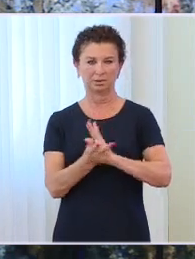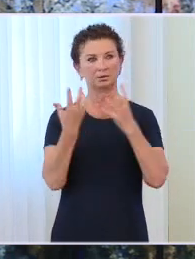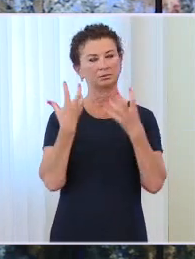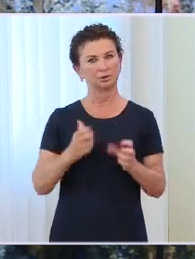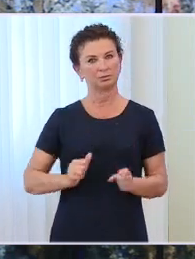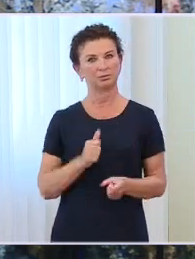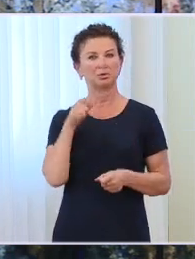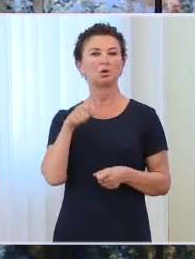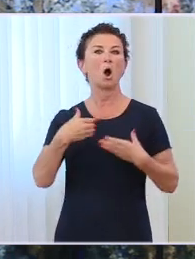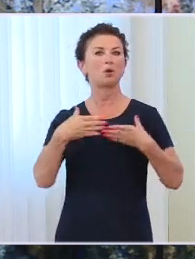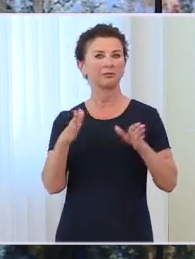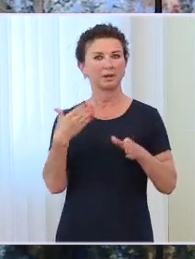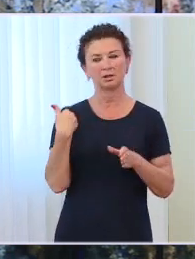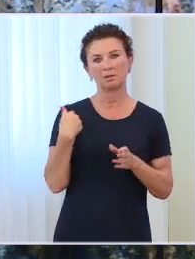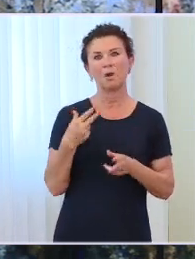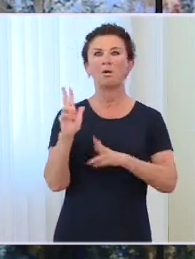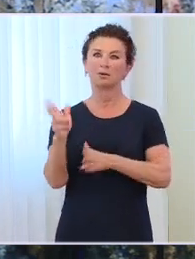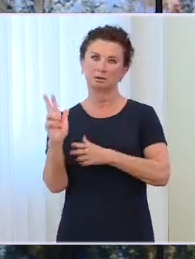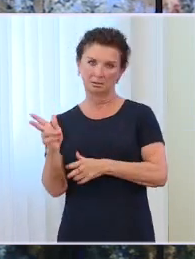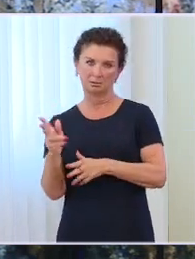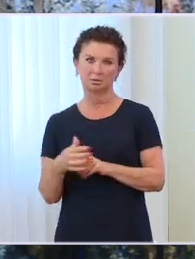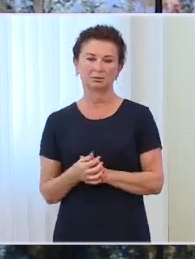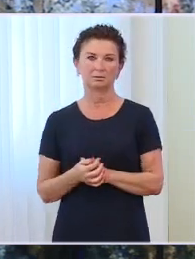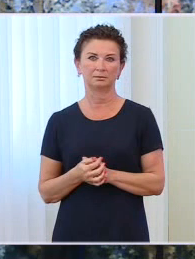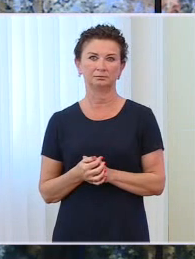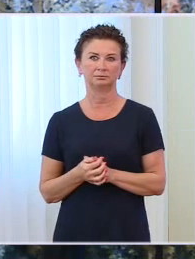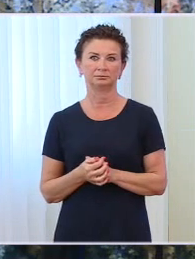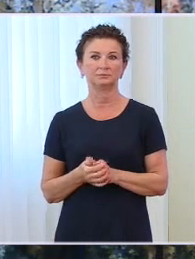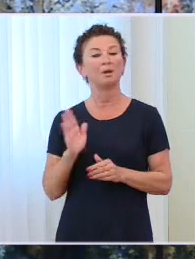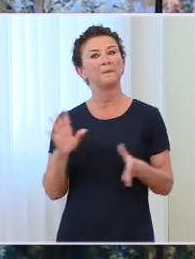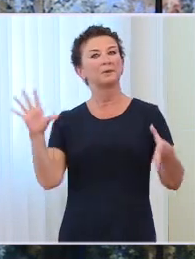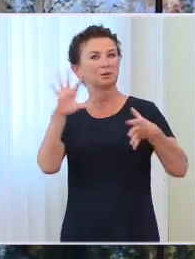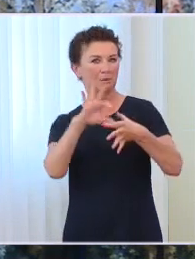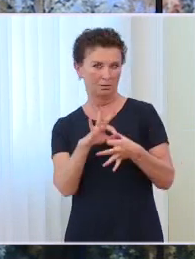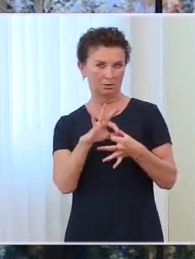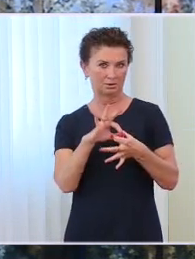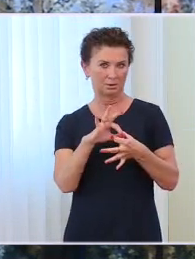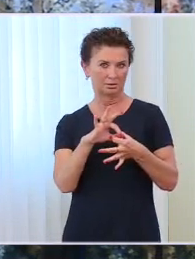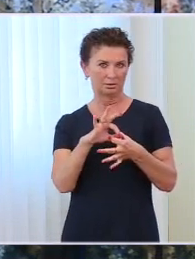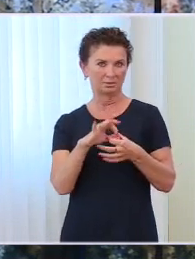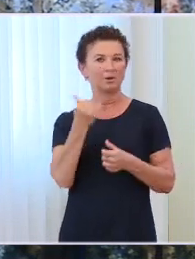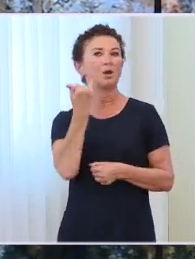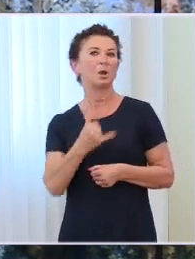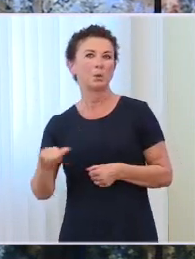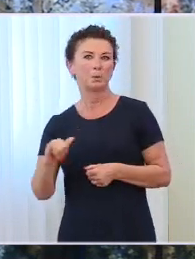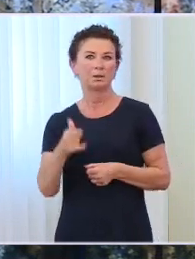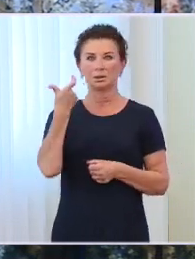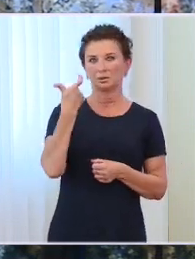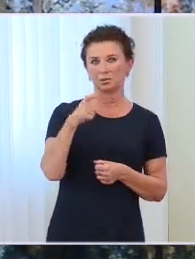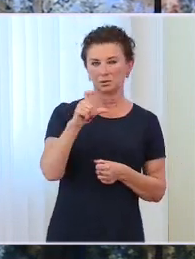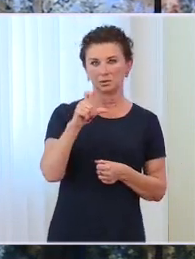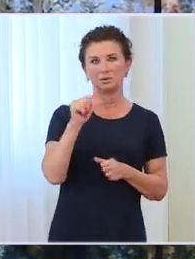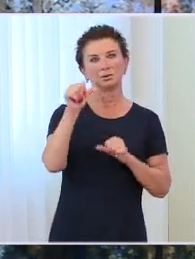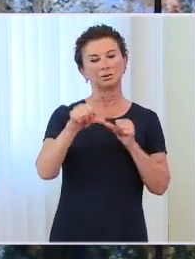to otwarcie nastąpiło w listopadzie. Jak gdyby łącząc setną rocznicę odzyskania